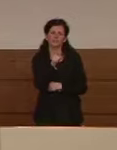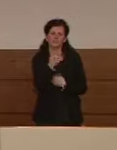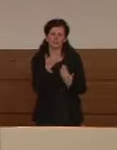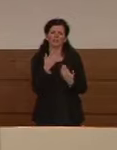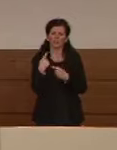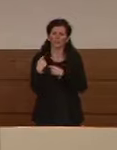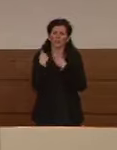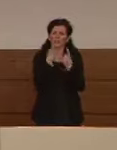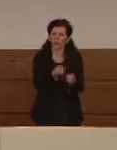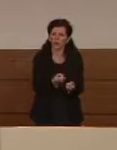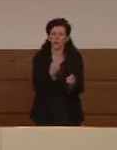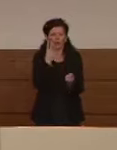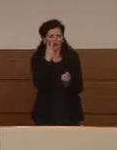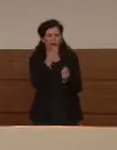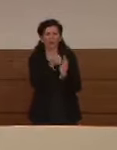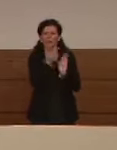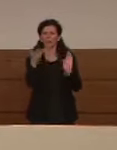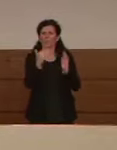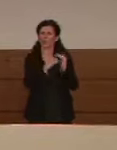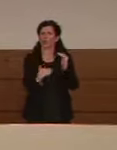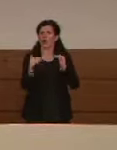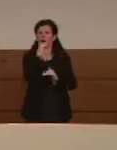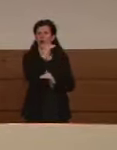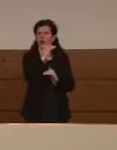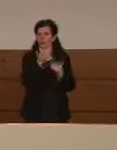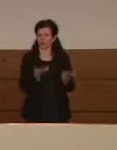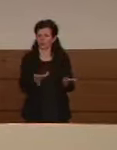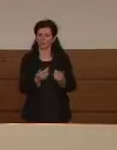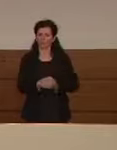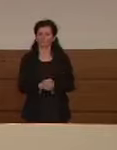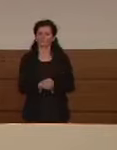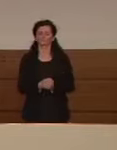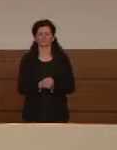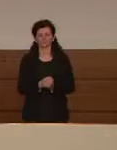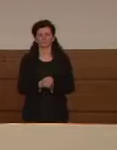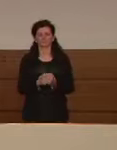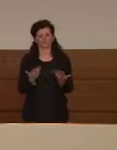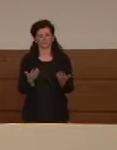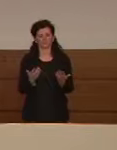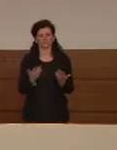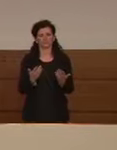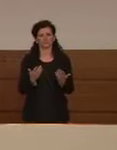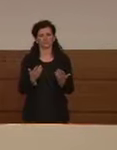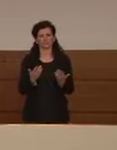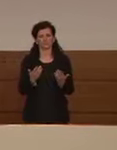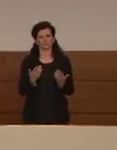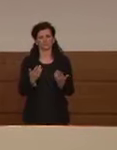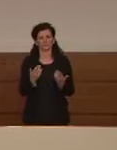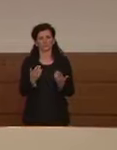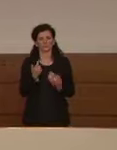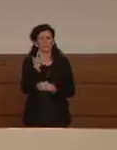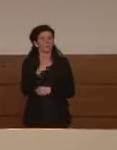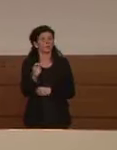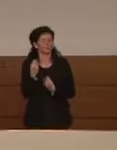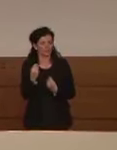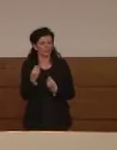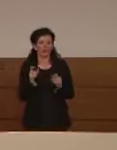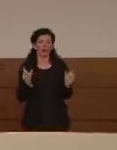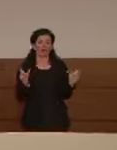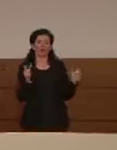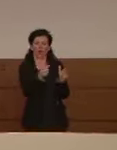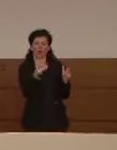una quota elevata. Il punto è questo, che a parte che subito dopo il lockdown